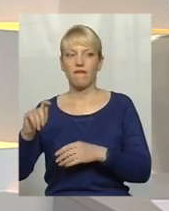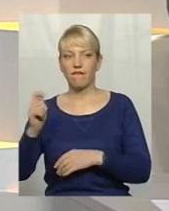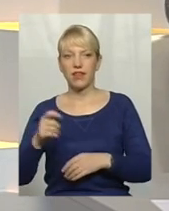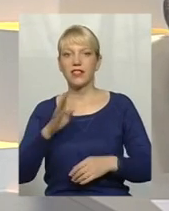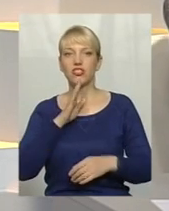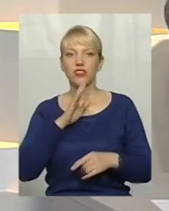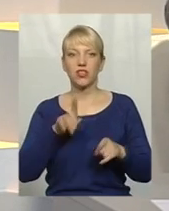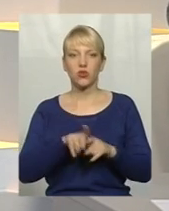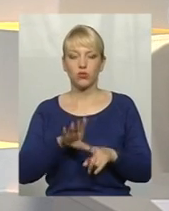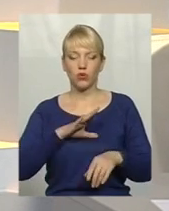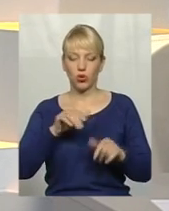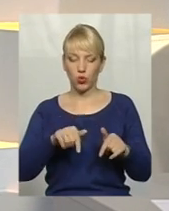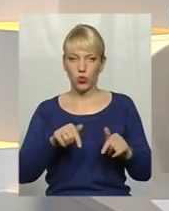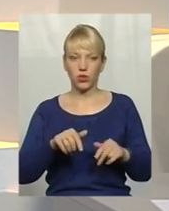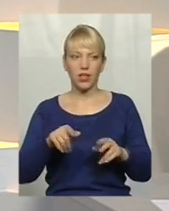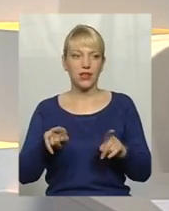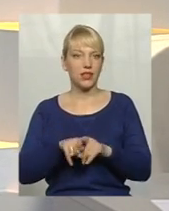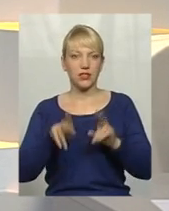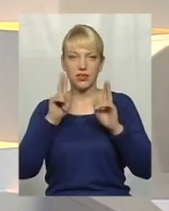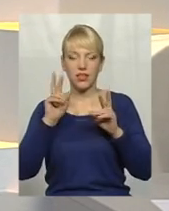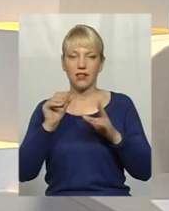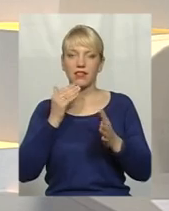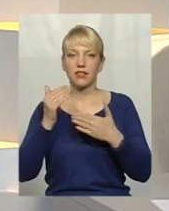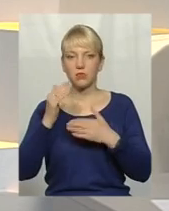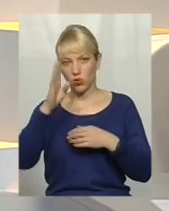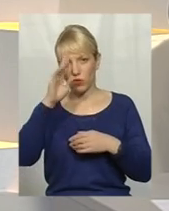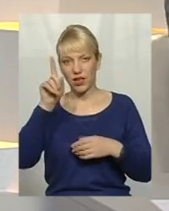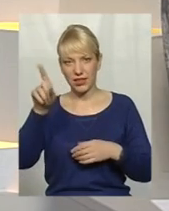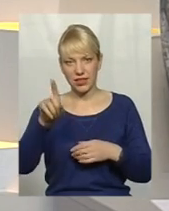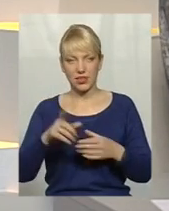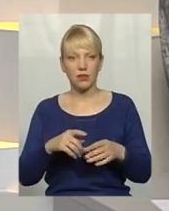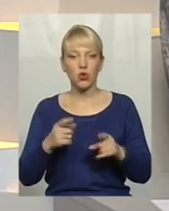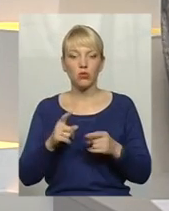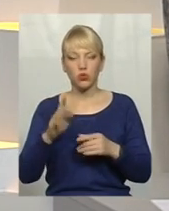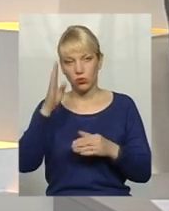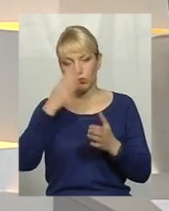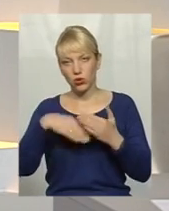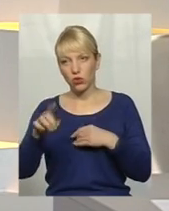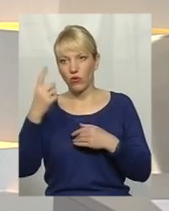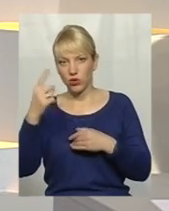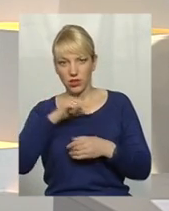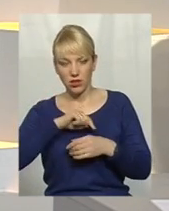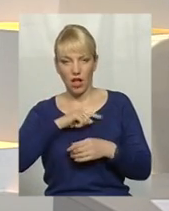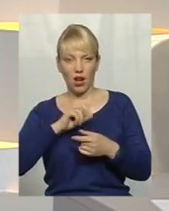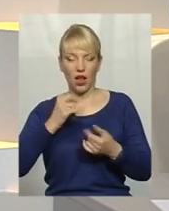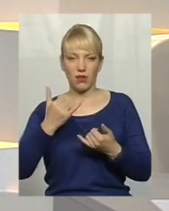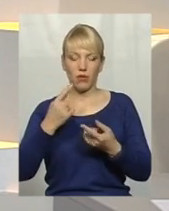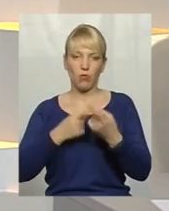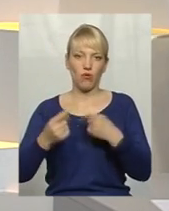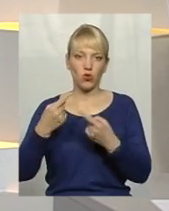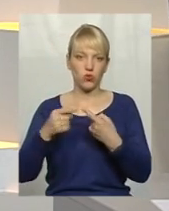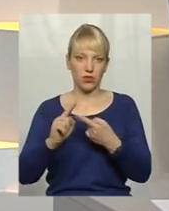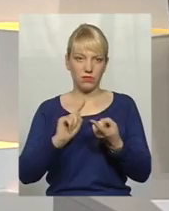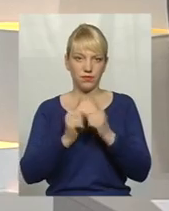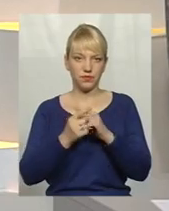Вона теж не знає, як з ним спілкуватися тепер. Адже пішов він один, повернувся інший. Знаєте, в мене такий